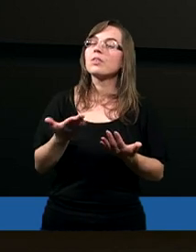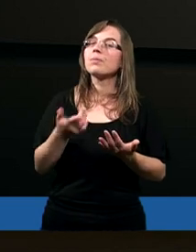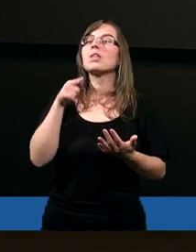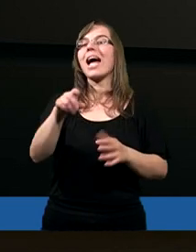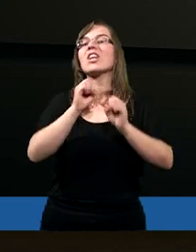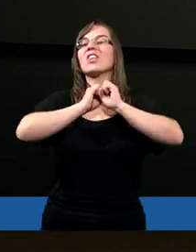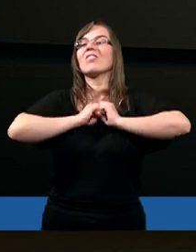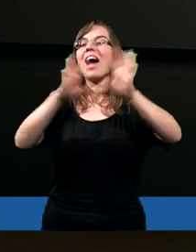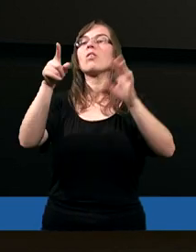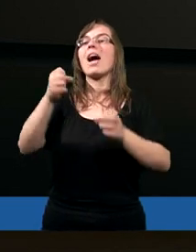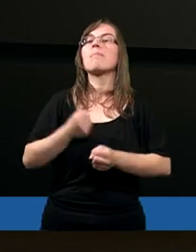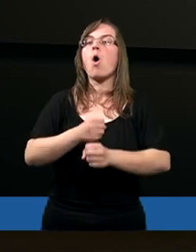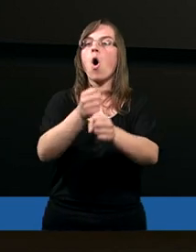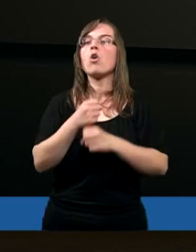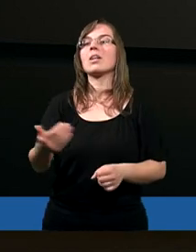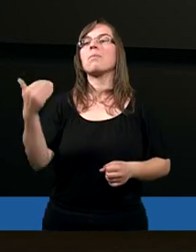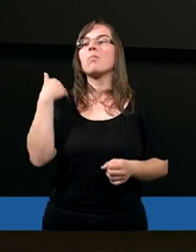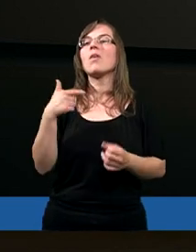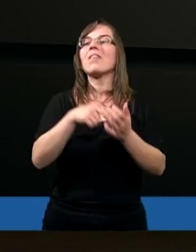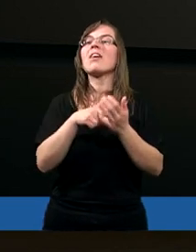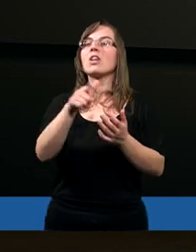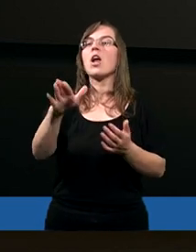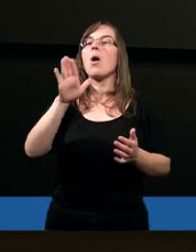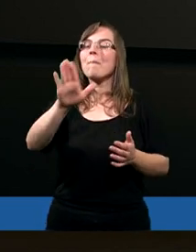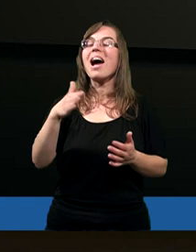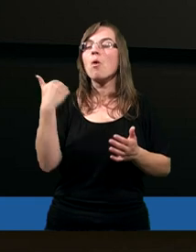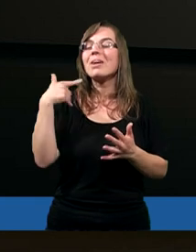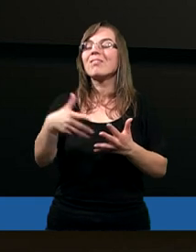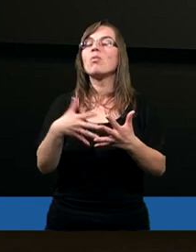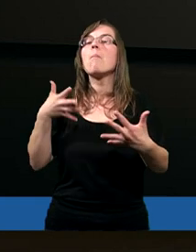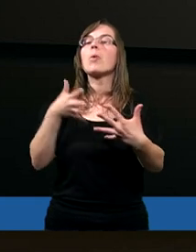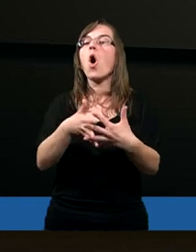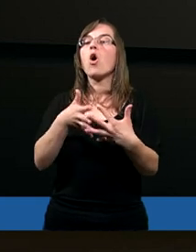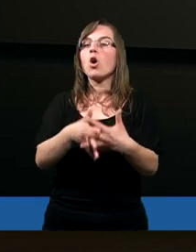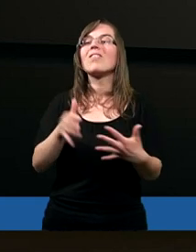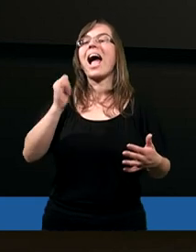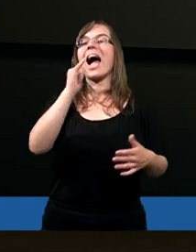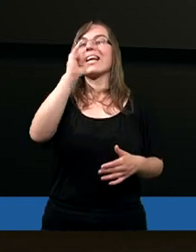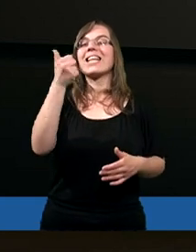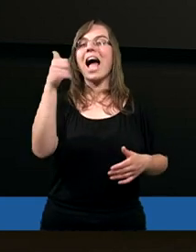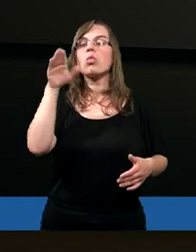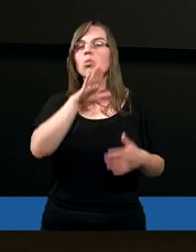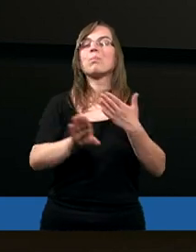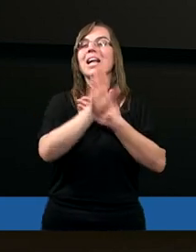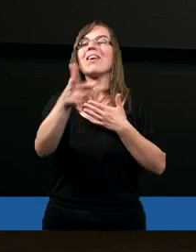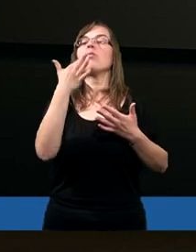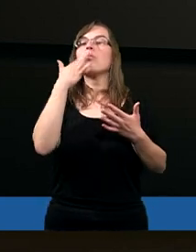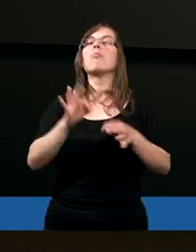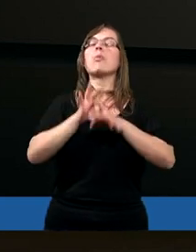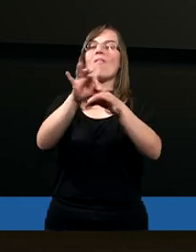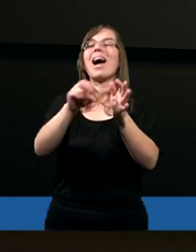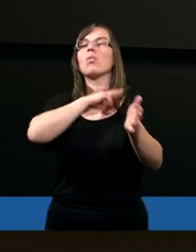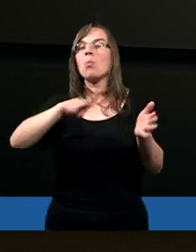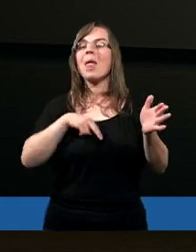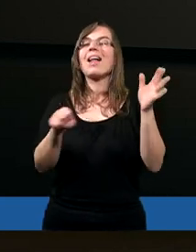to światło, ta pochodnia ma być Słowo Boże, prawda, mają być właśnie te proroctwa, które jak Janusz przedstawił, które nas prowadzą do